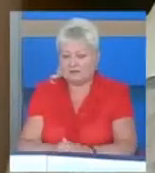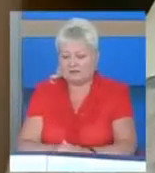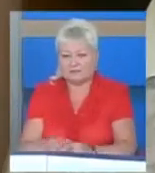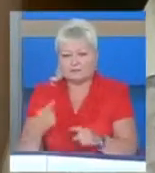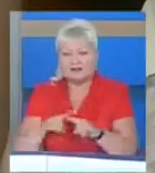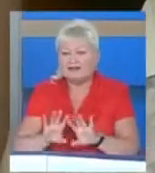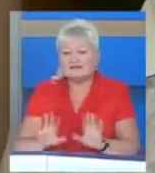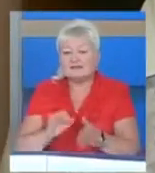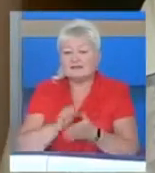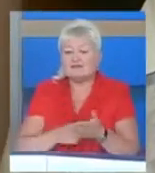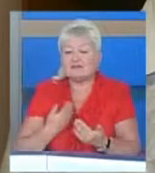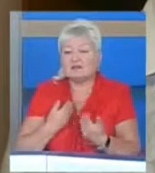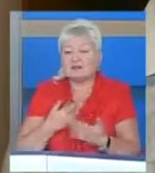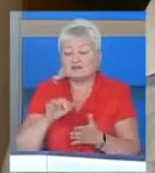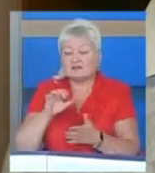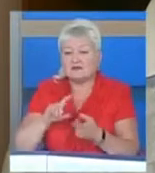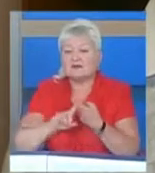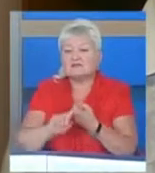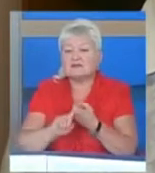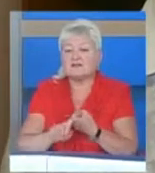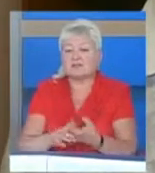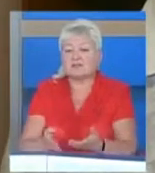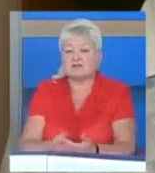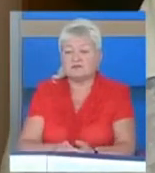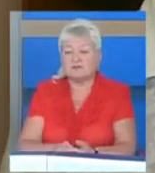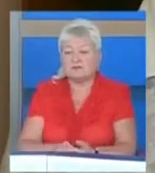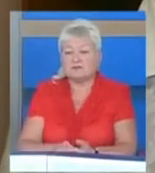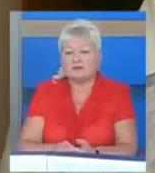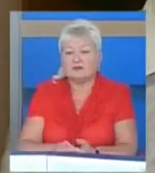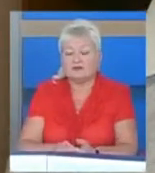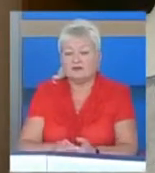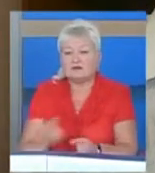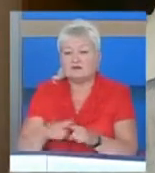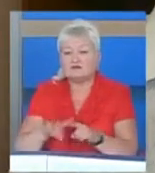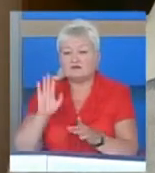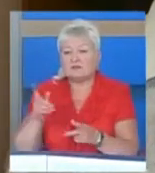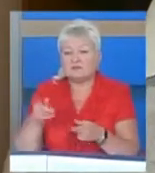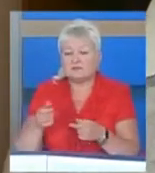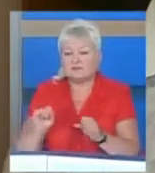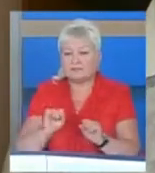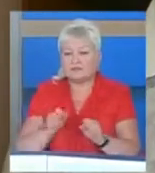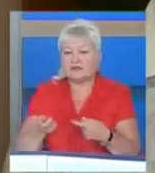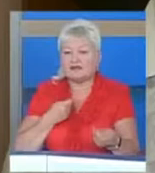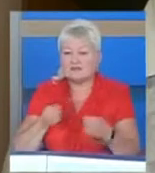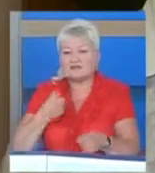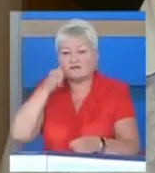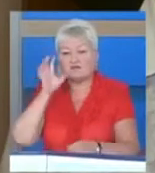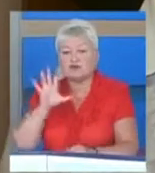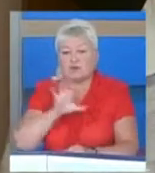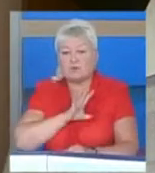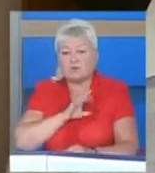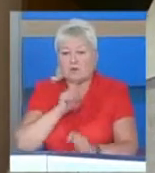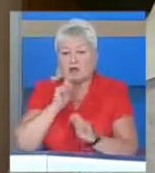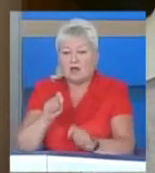залежить міняти, це повинно міняти керівництво. Навіть от зараз, вчора було нагородження